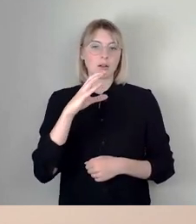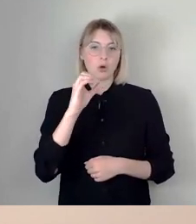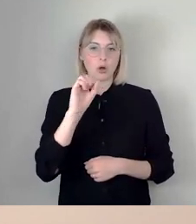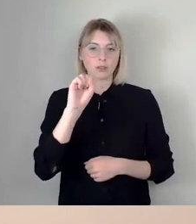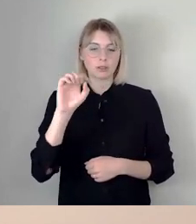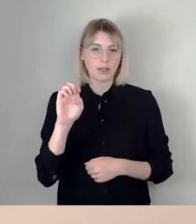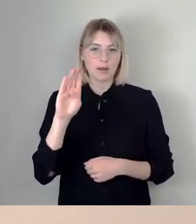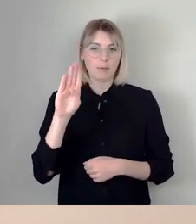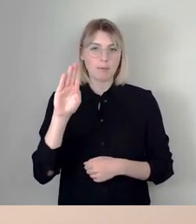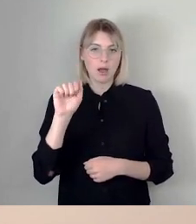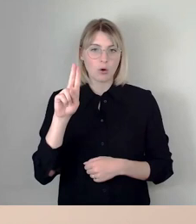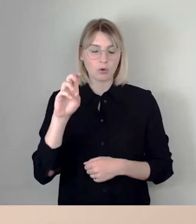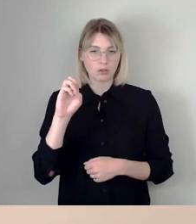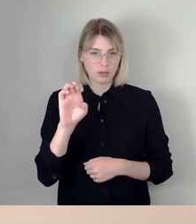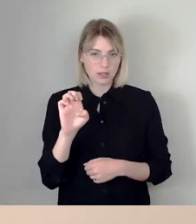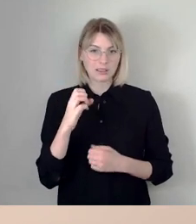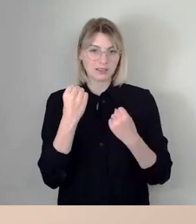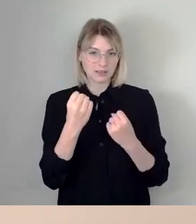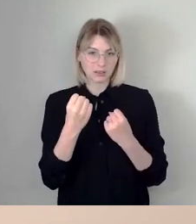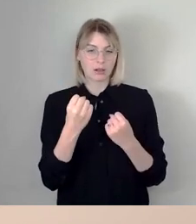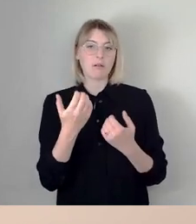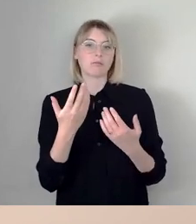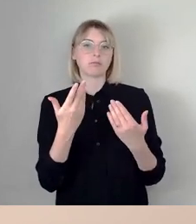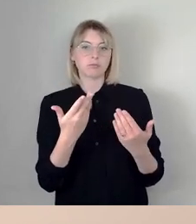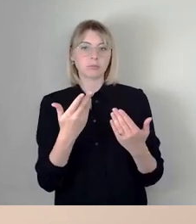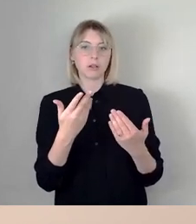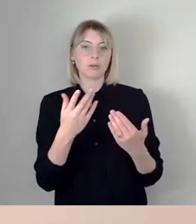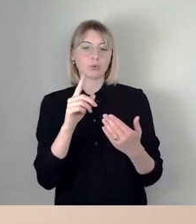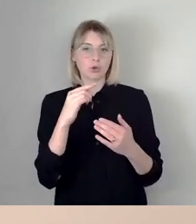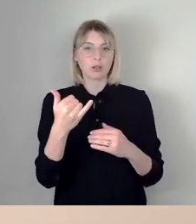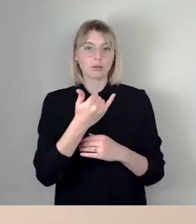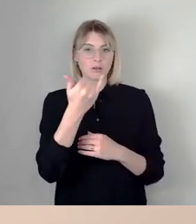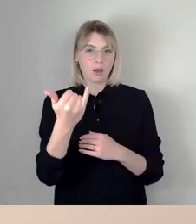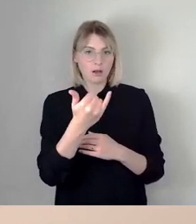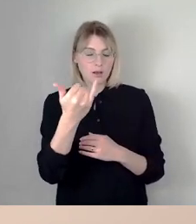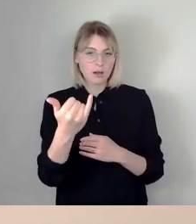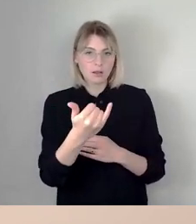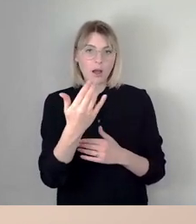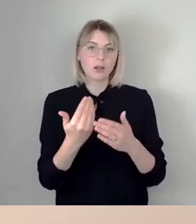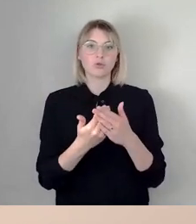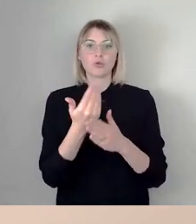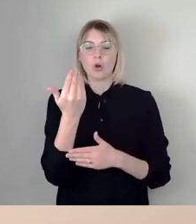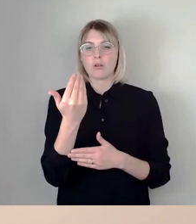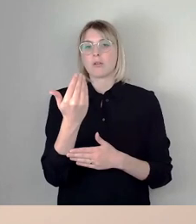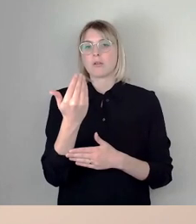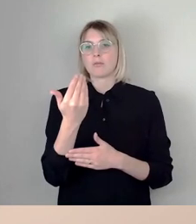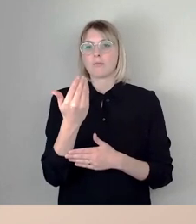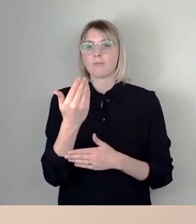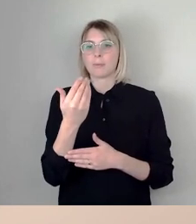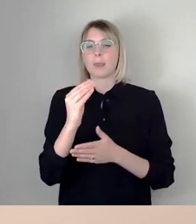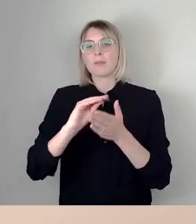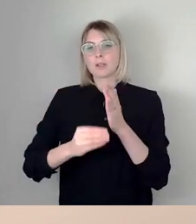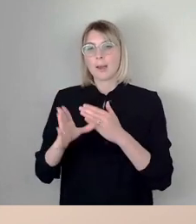sicherzustellen, wird nach wie vor jedes Kalender eine neue Veranbauung mit Vattenfall geschlossen. So wird es also auch wieder für